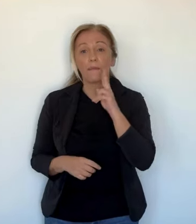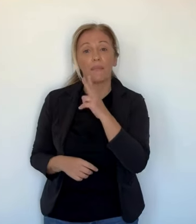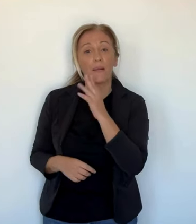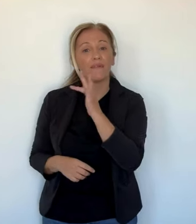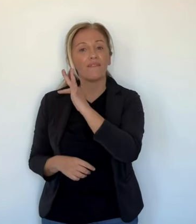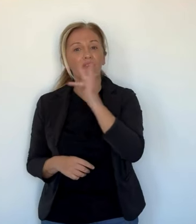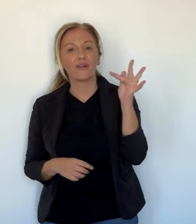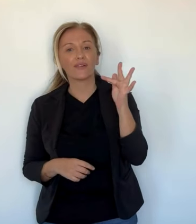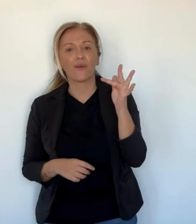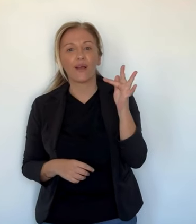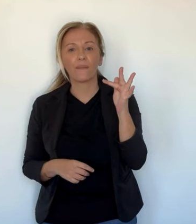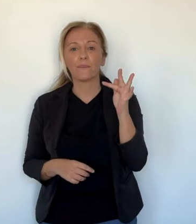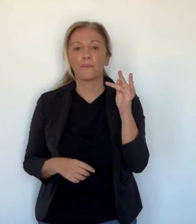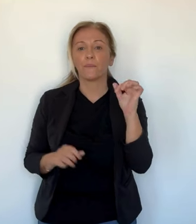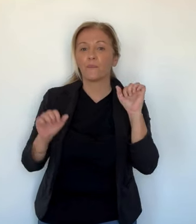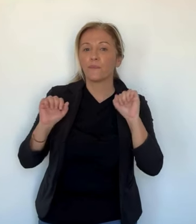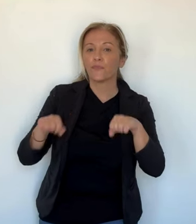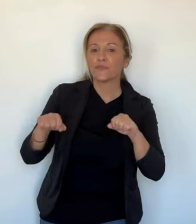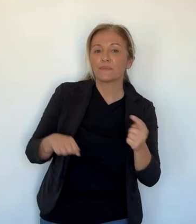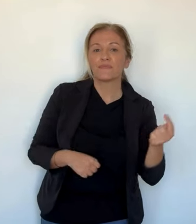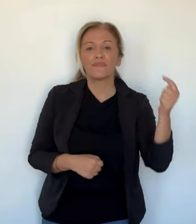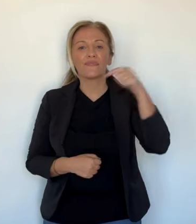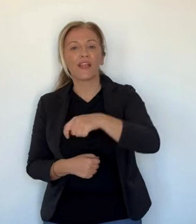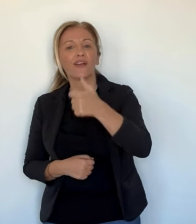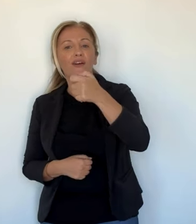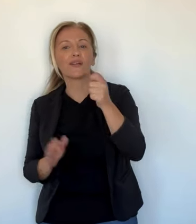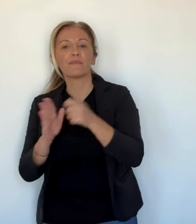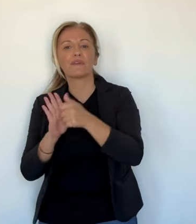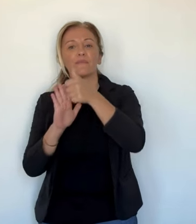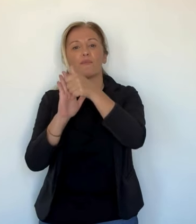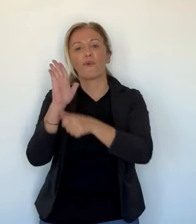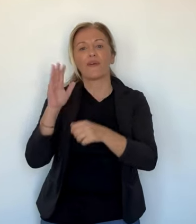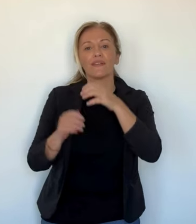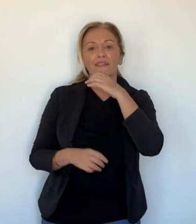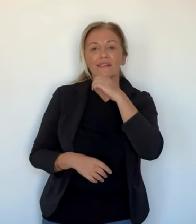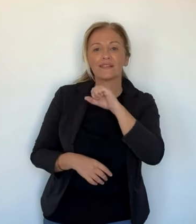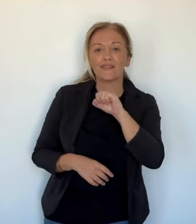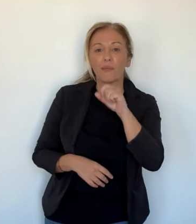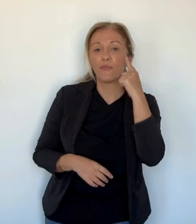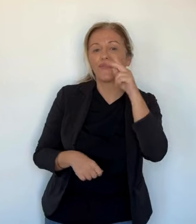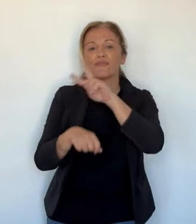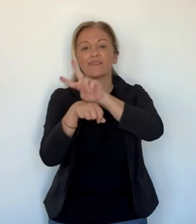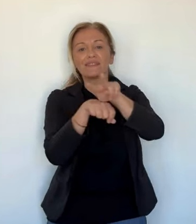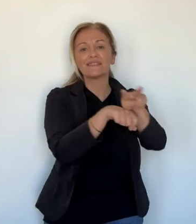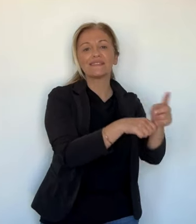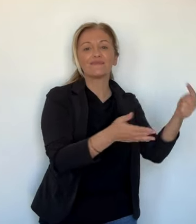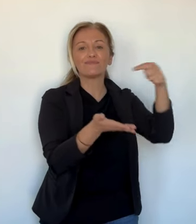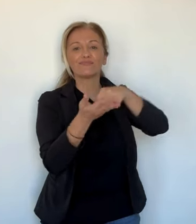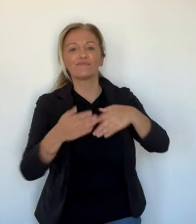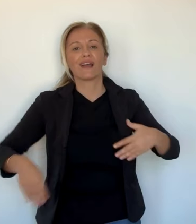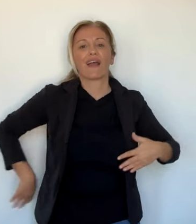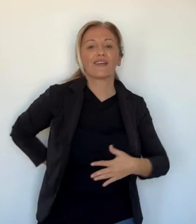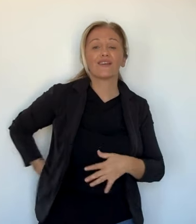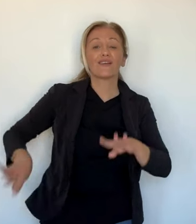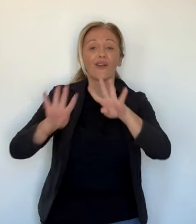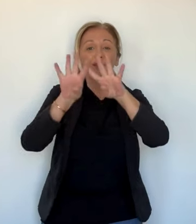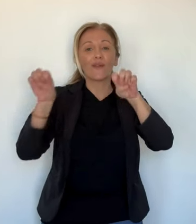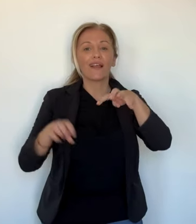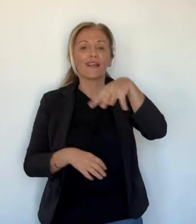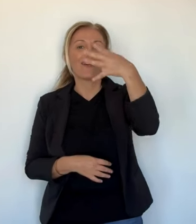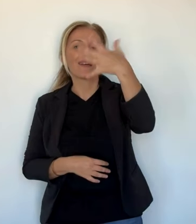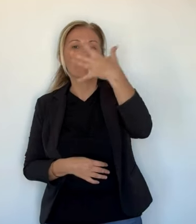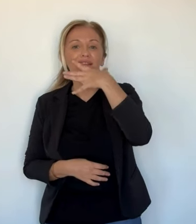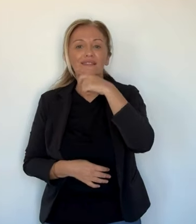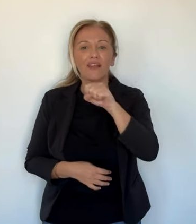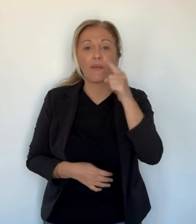C'est donc plus qu'une rumeur, le pape François pourrait bien fouler le sol corse à la mi-décembre. Ajaccio et une date, le week-end du